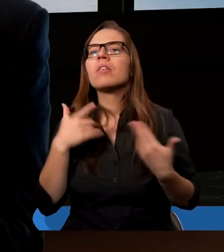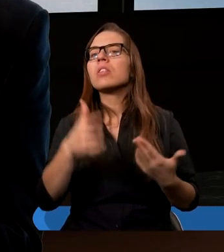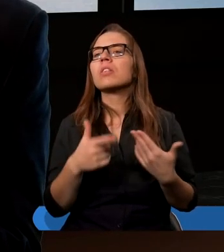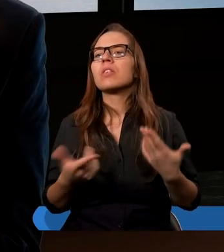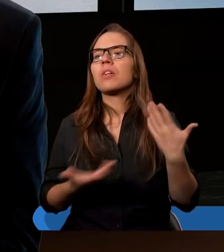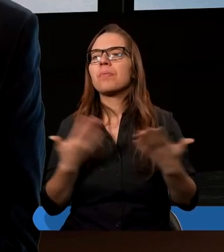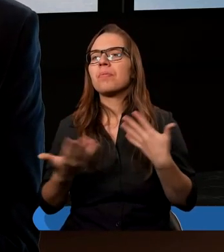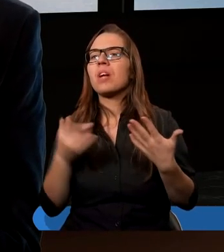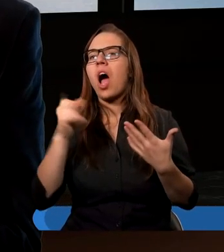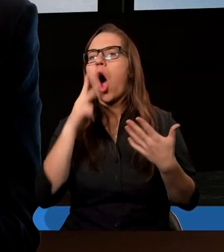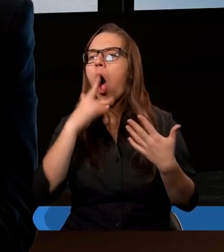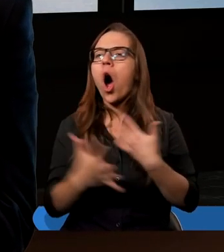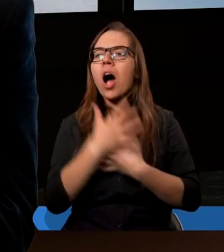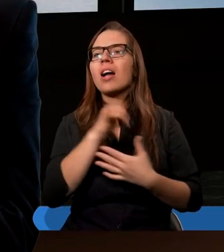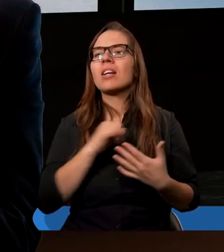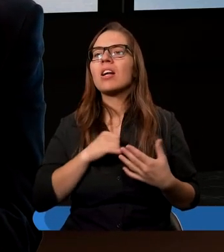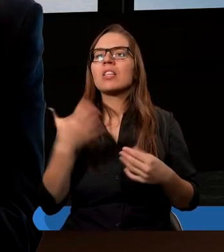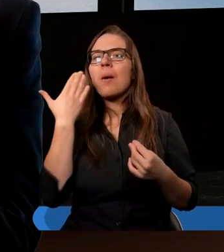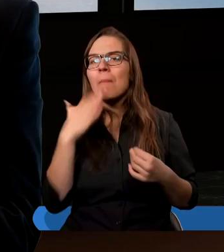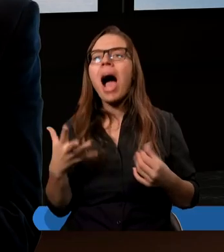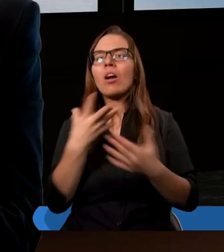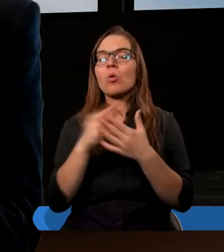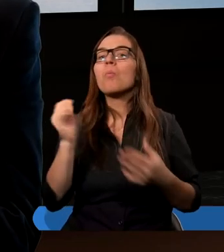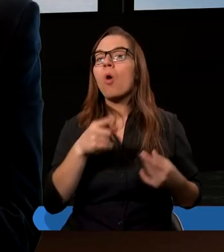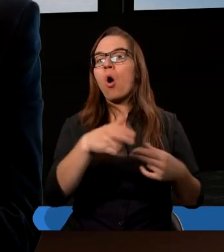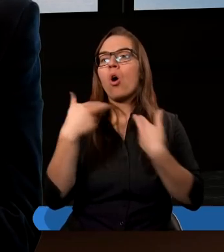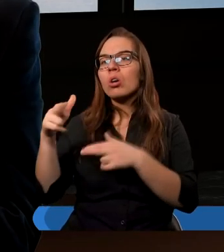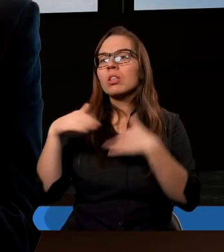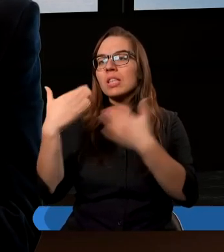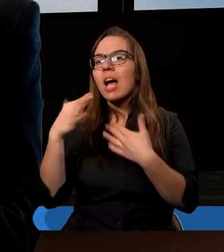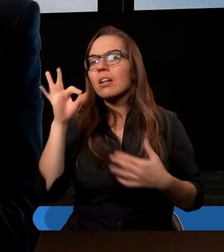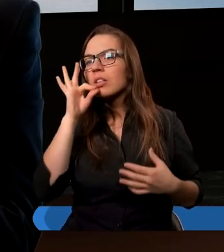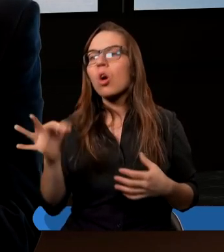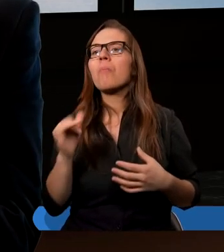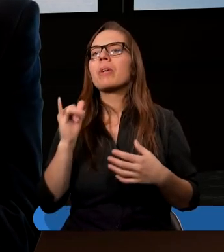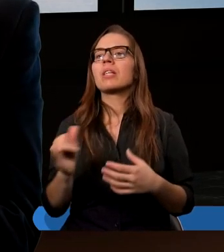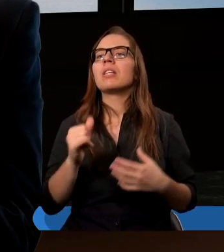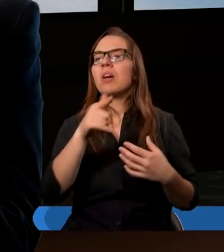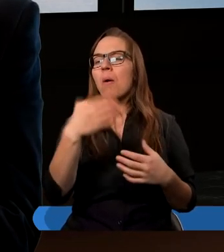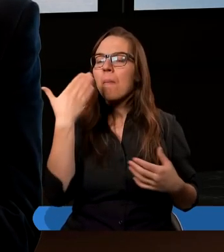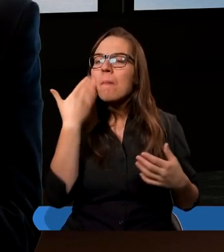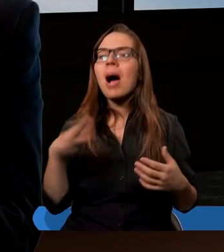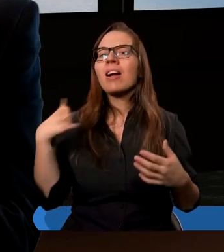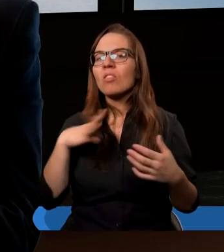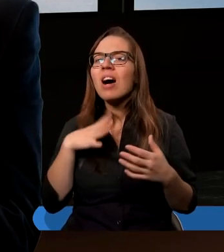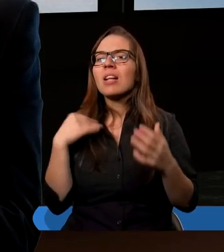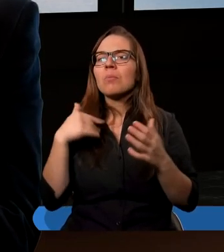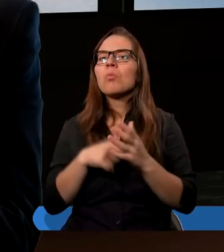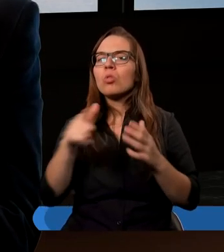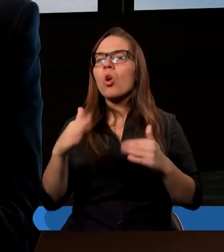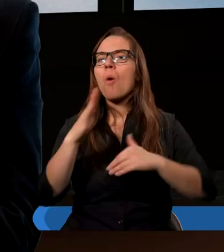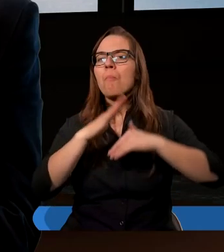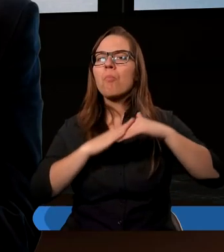tam później okazało się bardzo opłacalne, ponieważ Bóg nie zapomniał, ale ważne było to, bo co